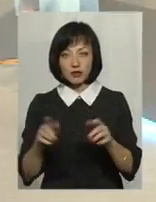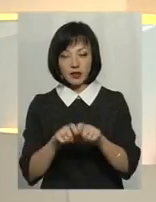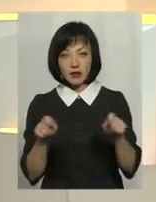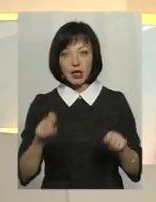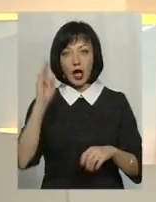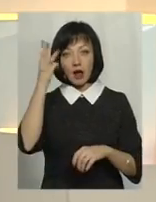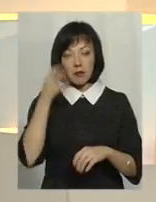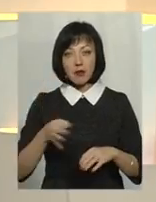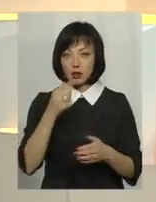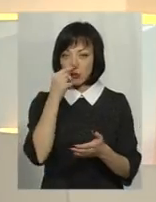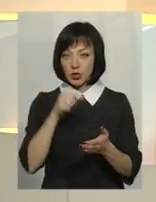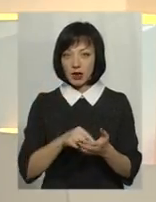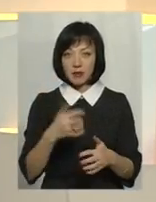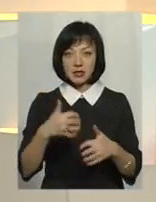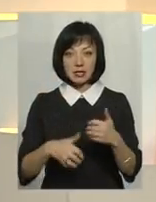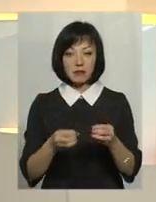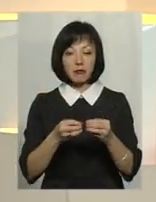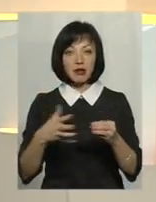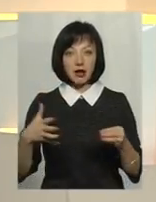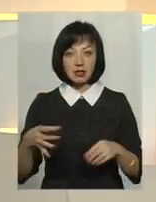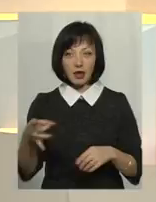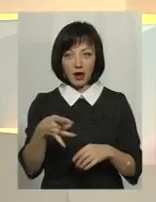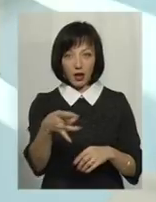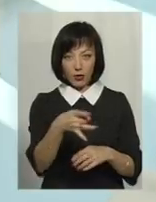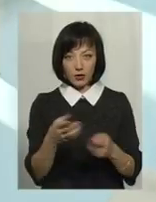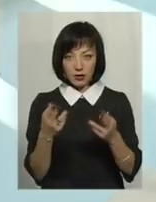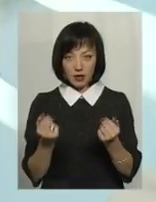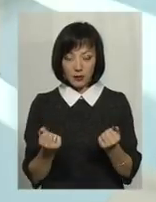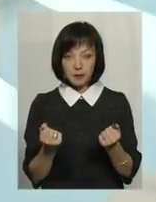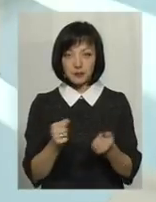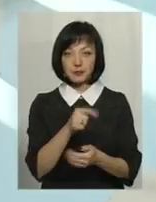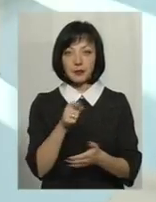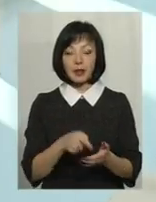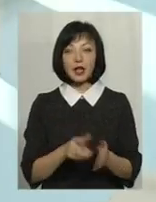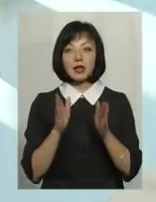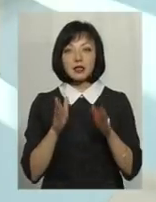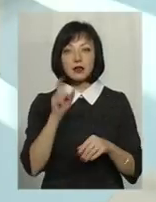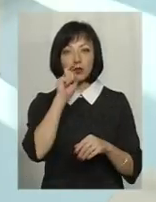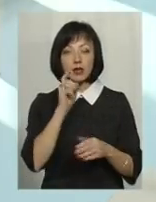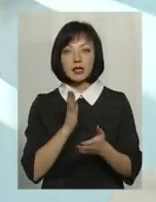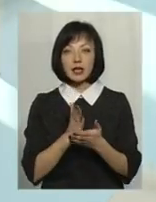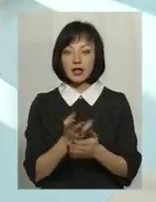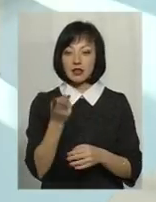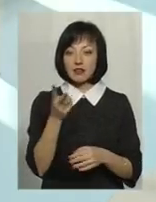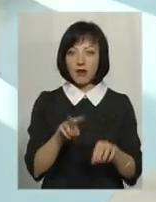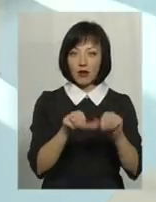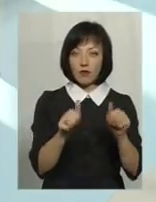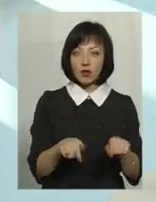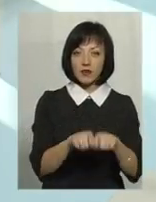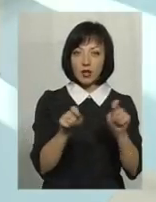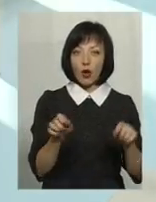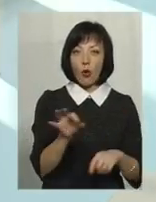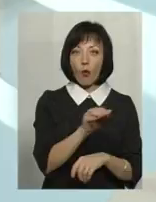Хмельниччина потрапила серед тих 15 регіонів. Тільки у нас на Україні є два формати, тобто відкриваються